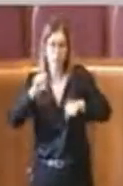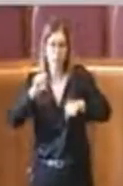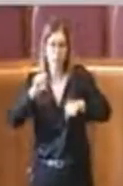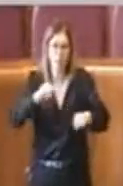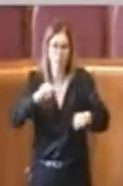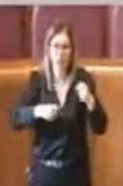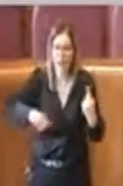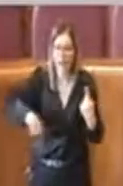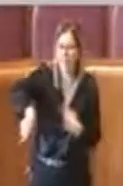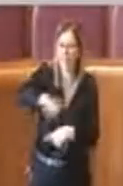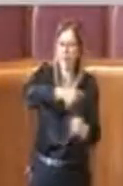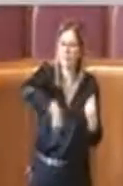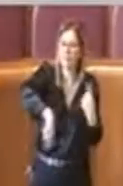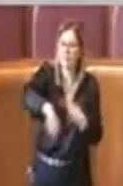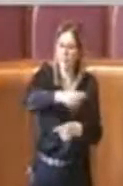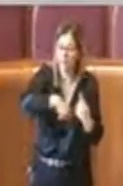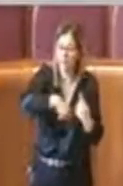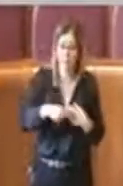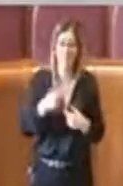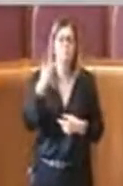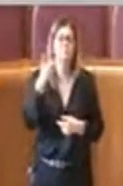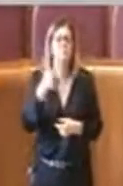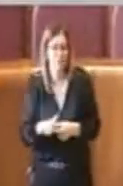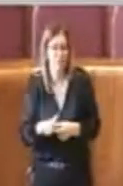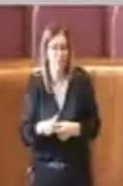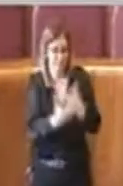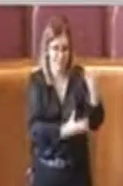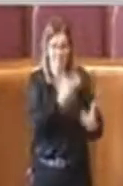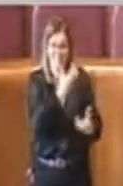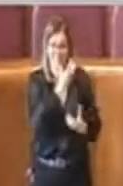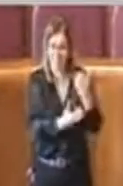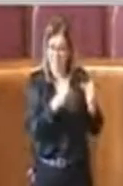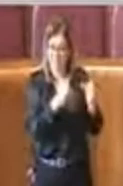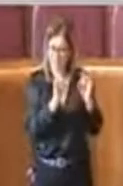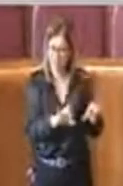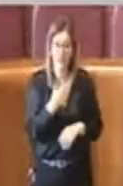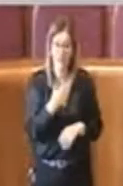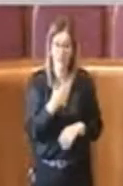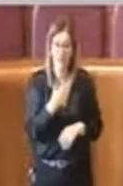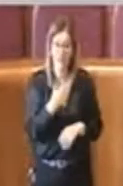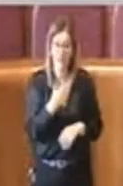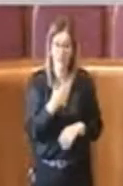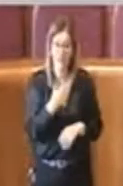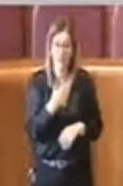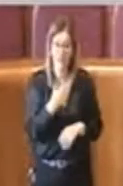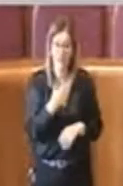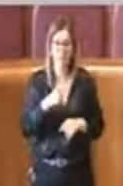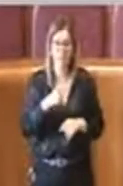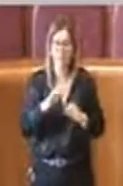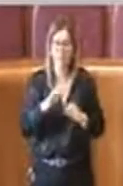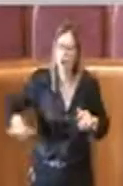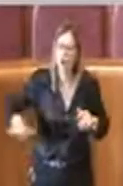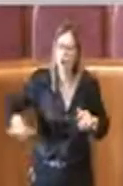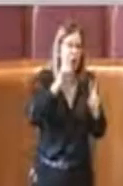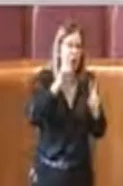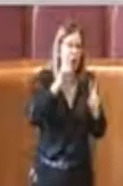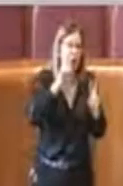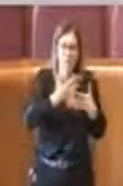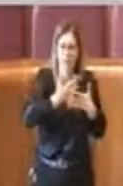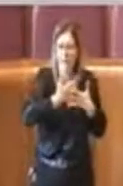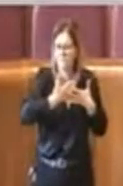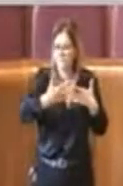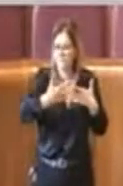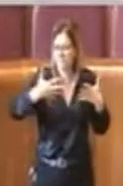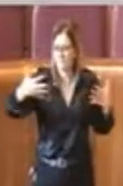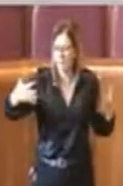Perché con i roghi tossici i territori da controllare sono vastissimi, molto spesso lo fanno in